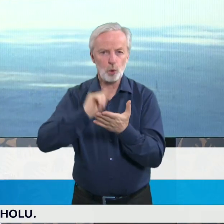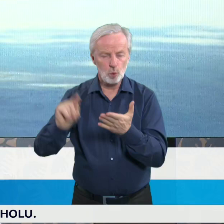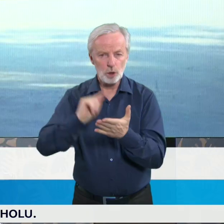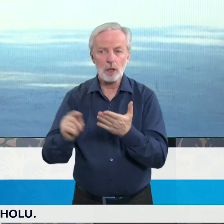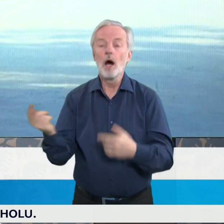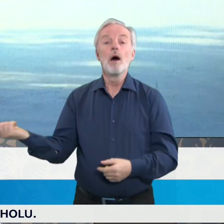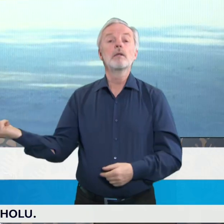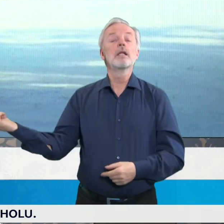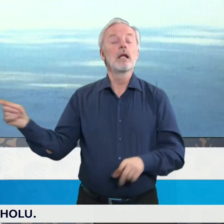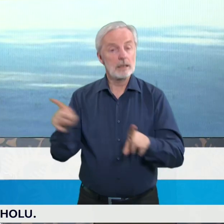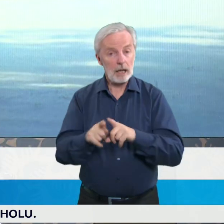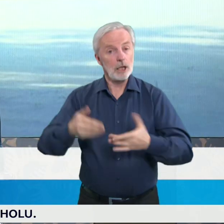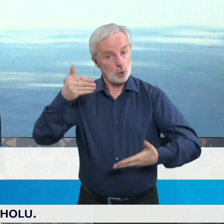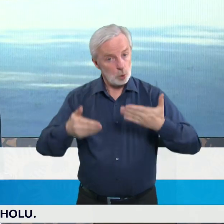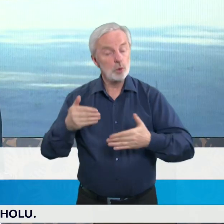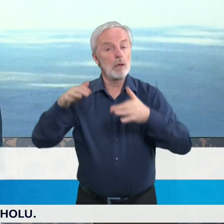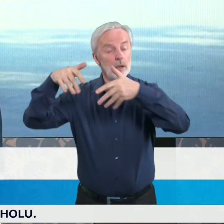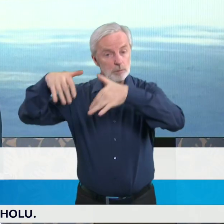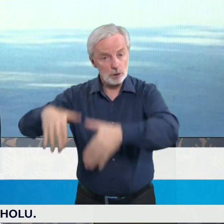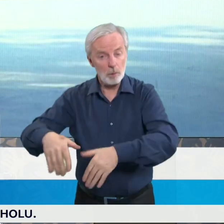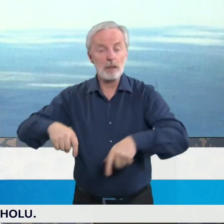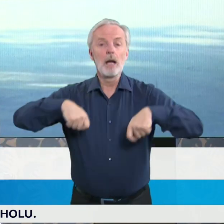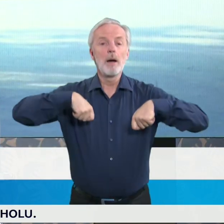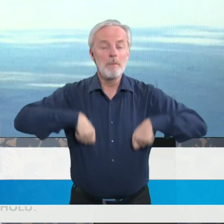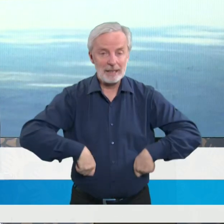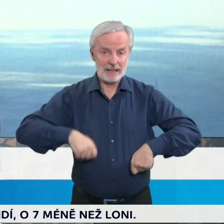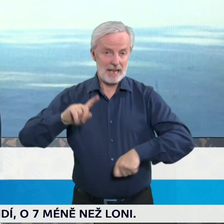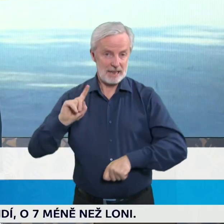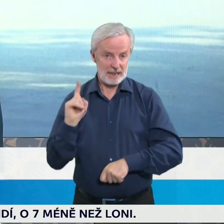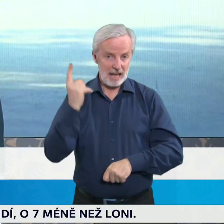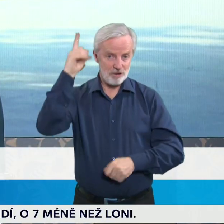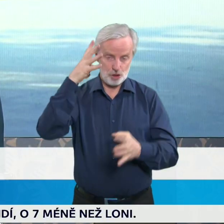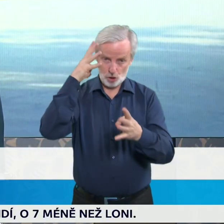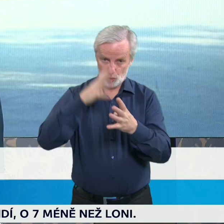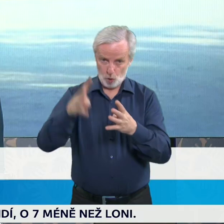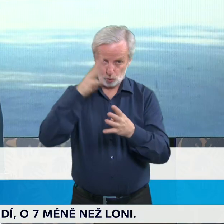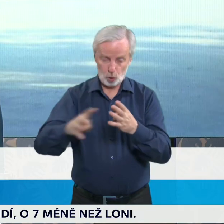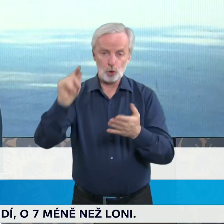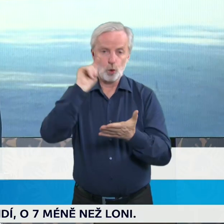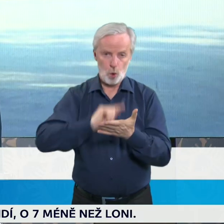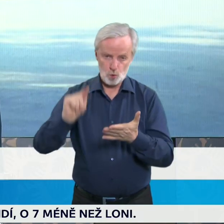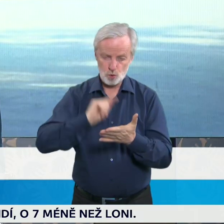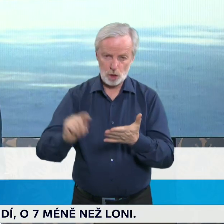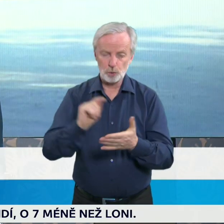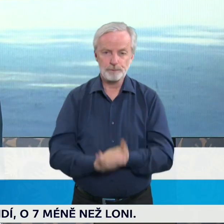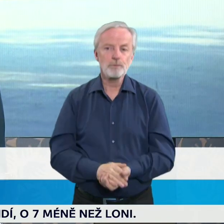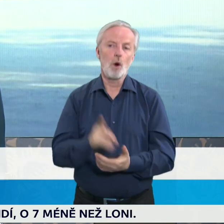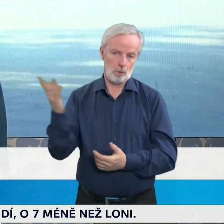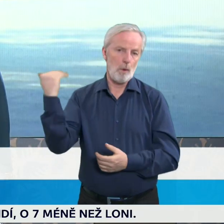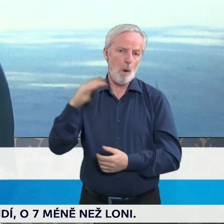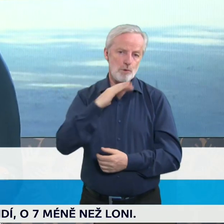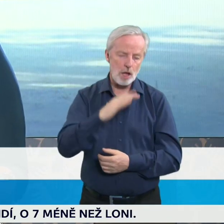nejvyššího kontrolního úřadu, který nás s těmito výsledky seznamoval a poté se